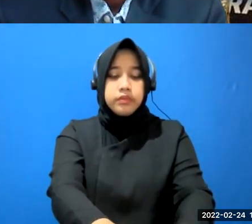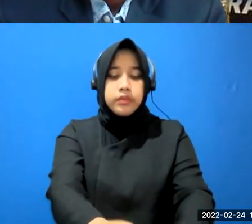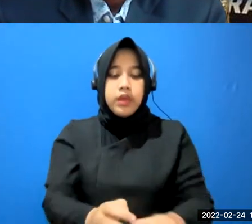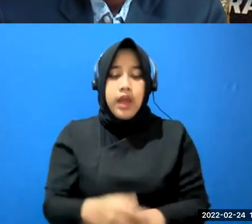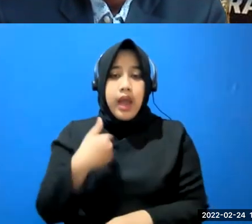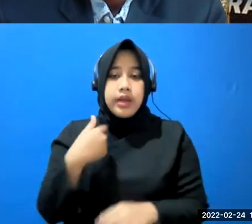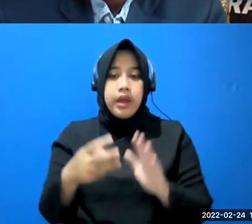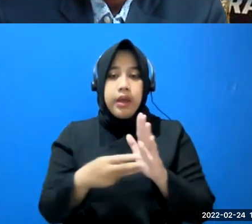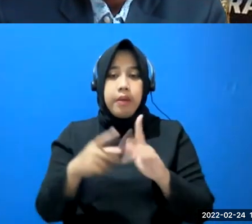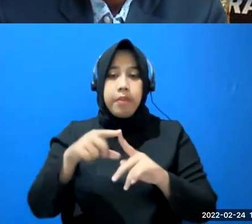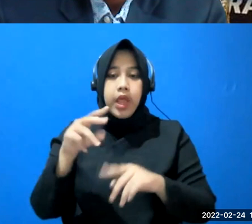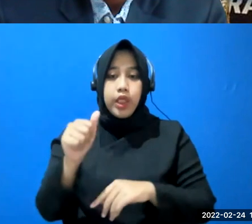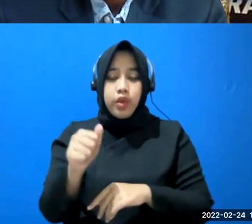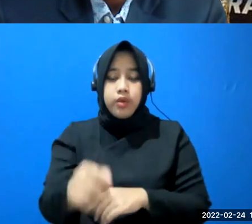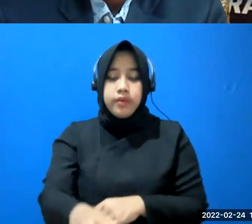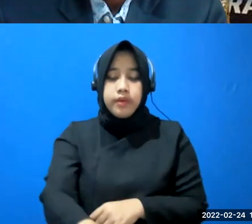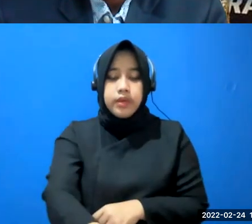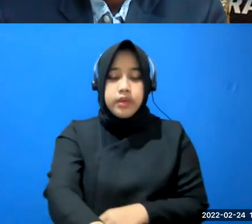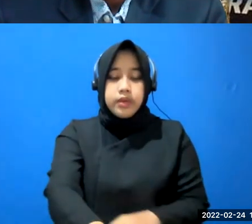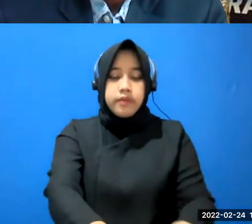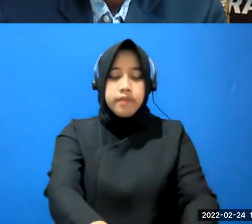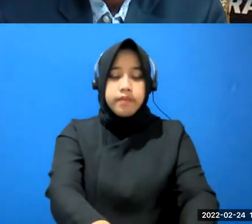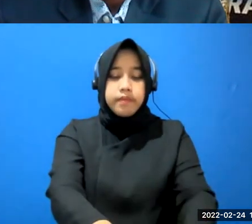mentor waktu itu begitu nah